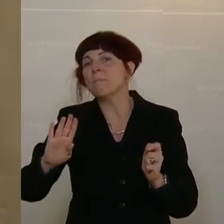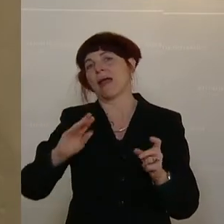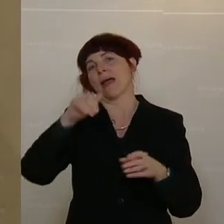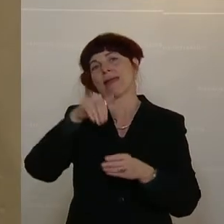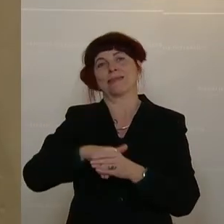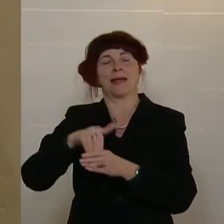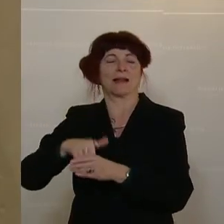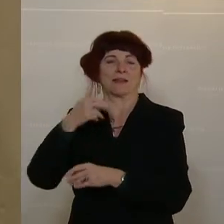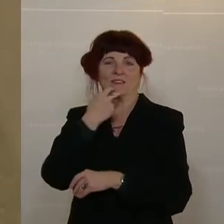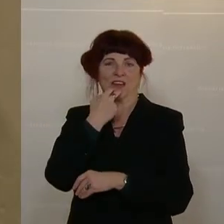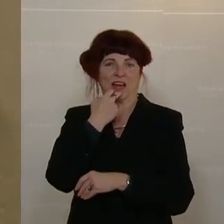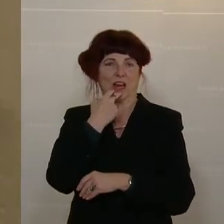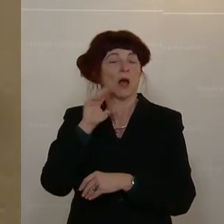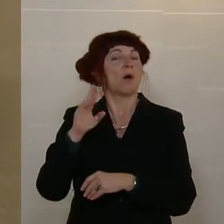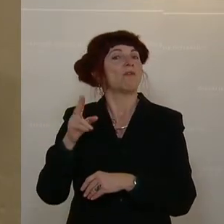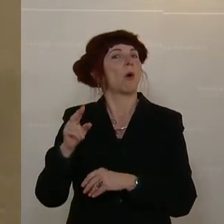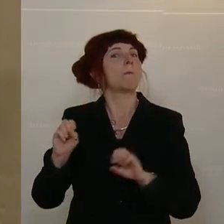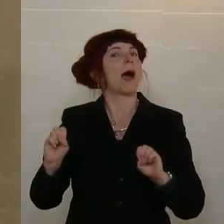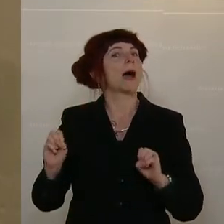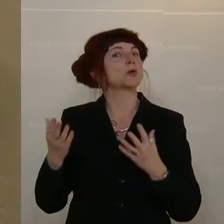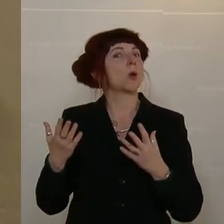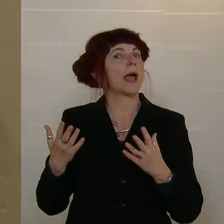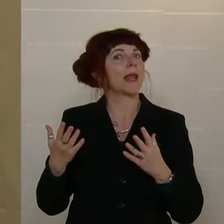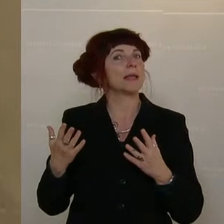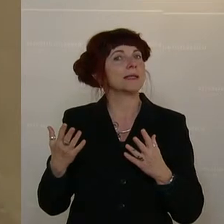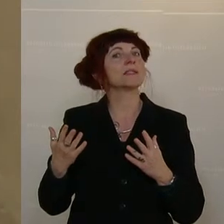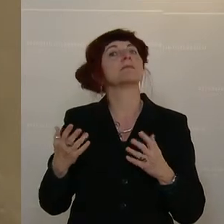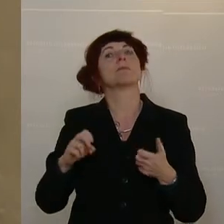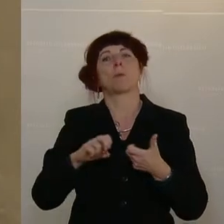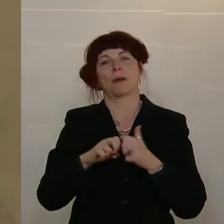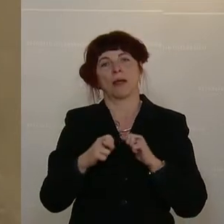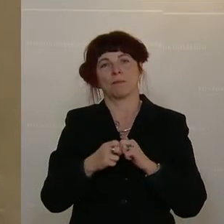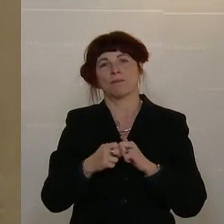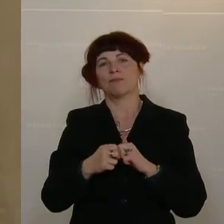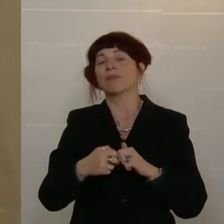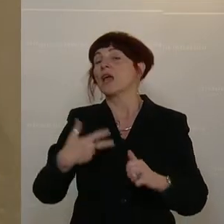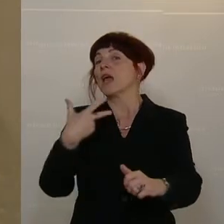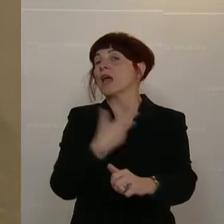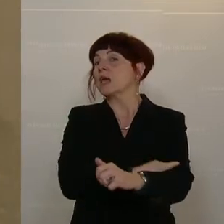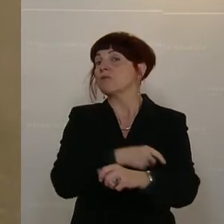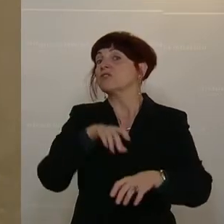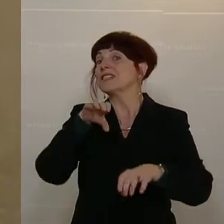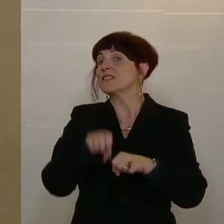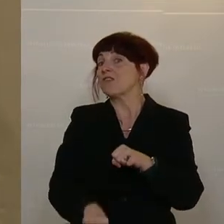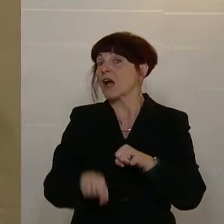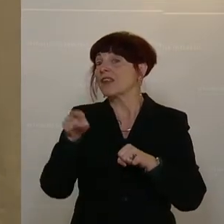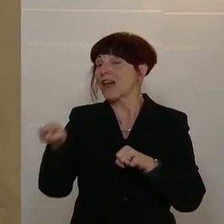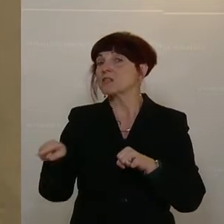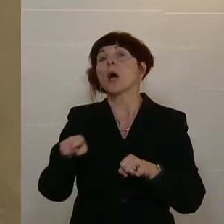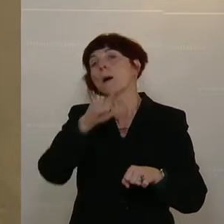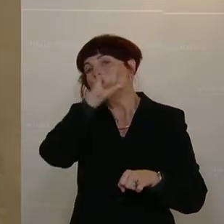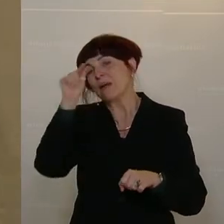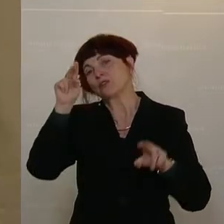weil es ein aktuelles, akutes Problem gibt. Und ein Impfzwang ist eine Angelegenheit der Menschenrechte.